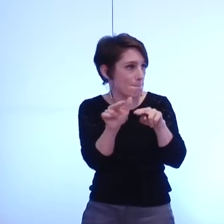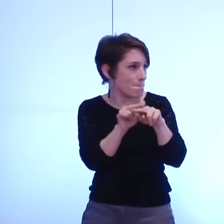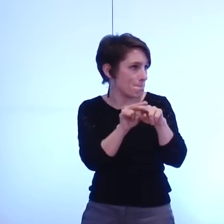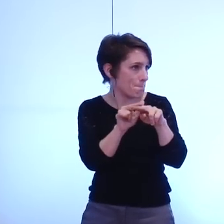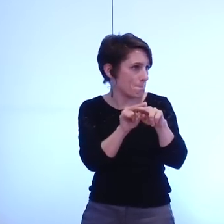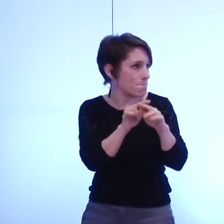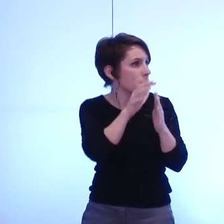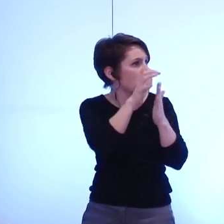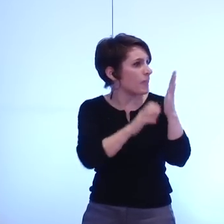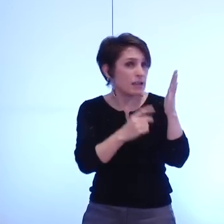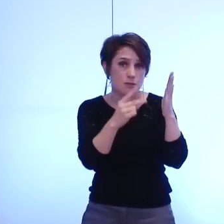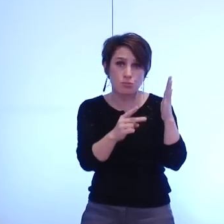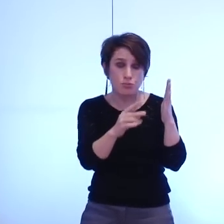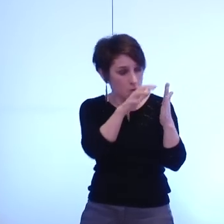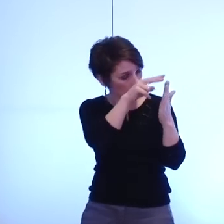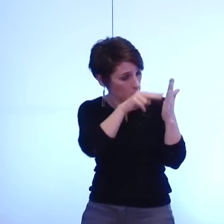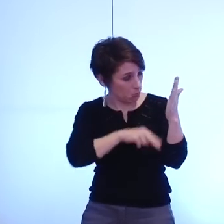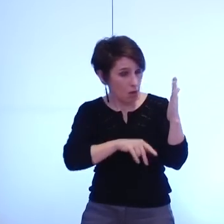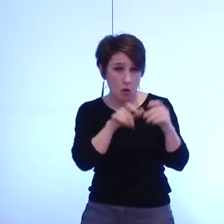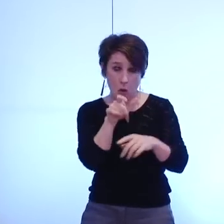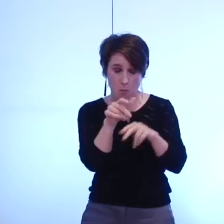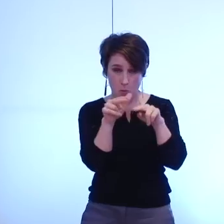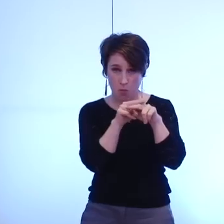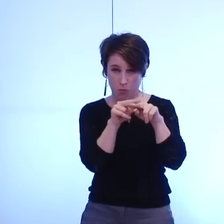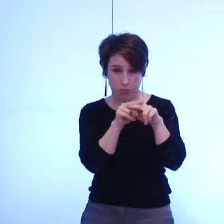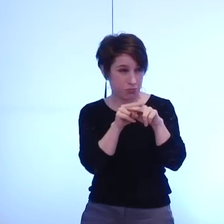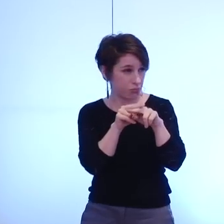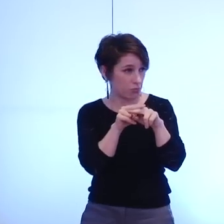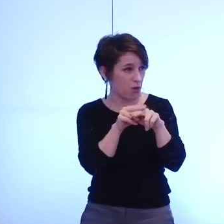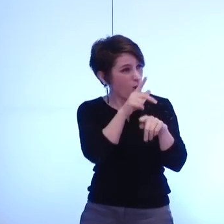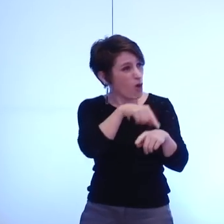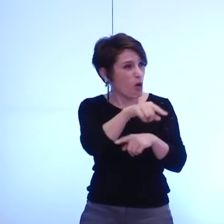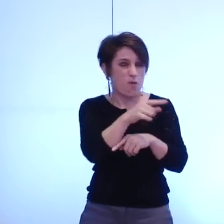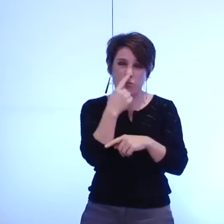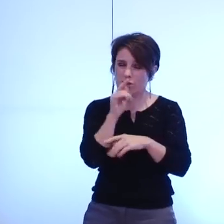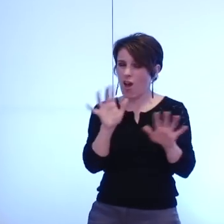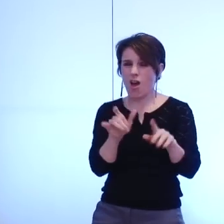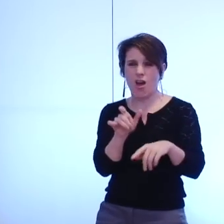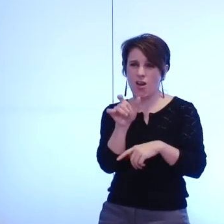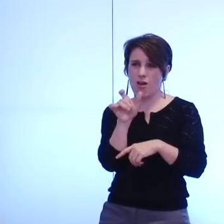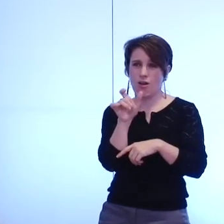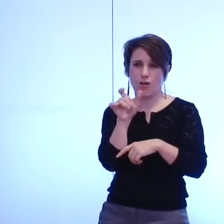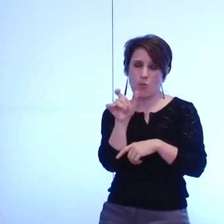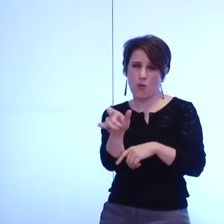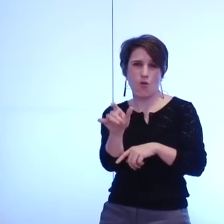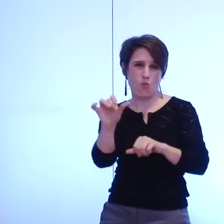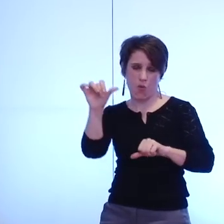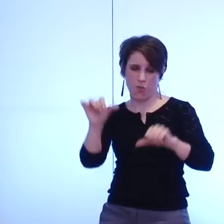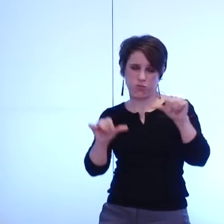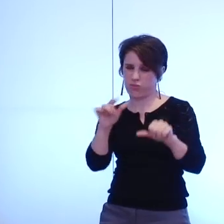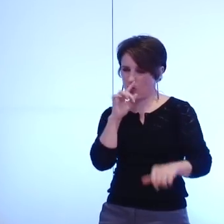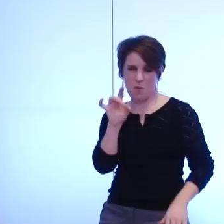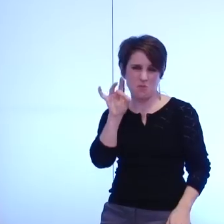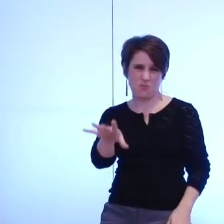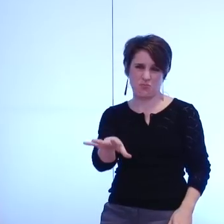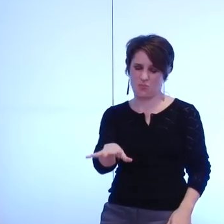vous nous présentez qui même est rejeté quelque part comme étant un fantasme comme étant une posture